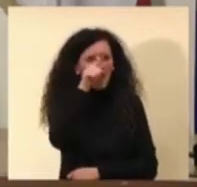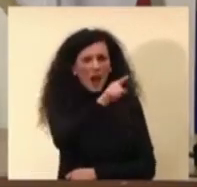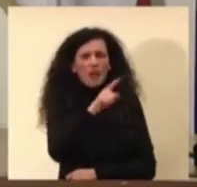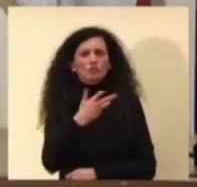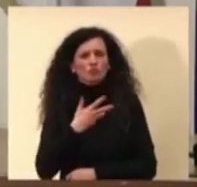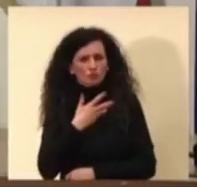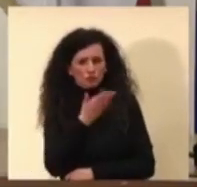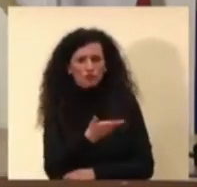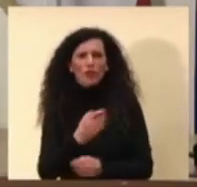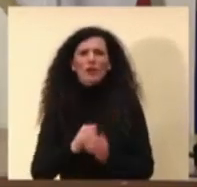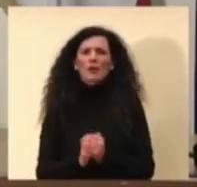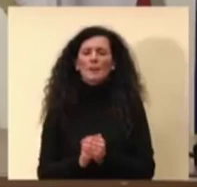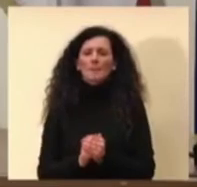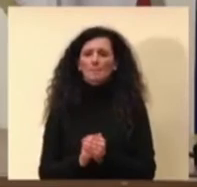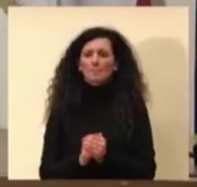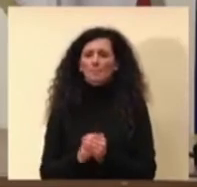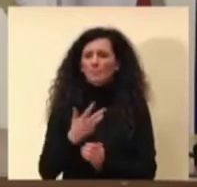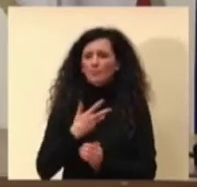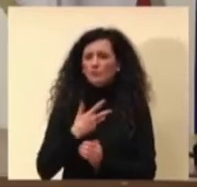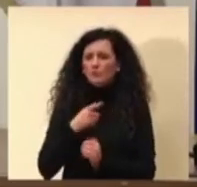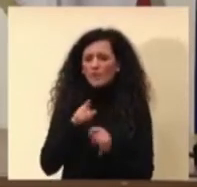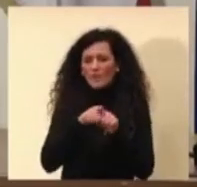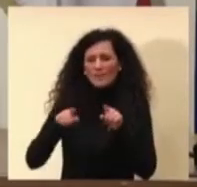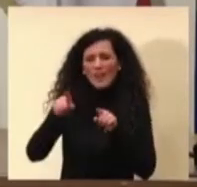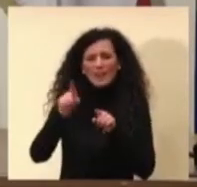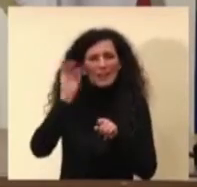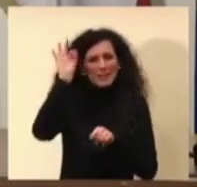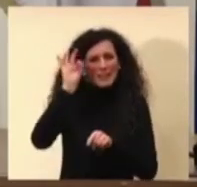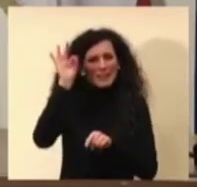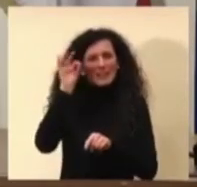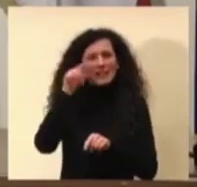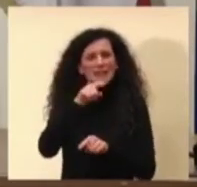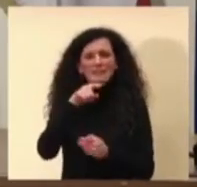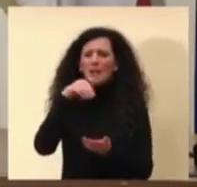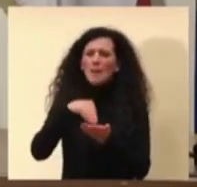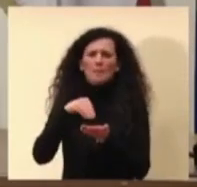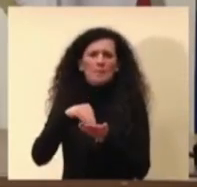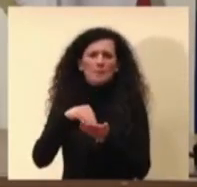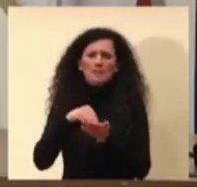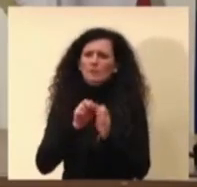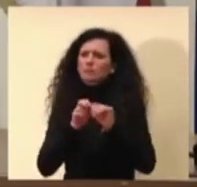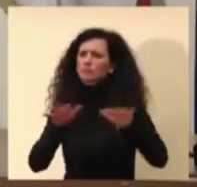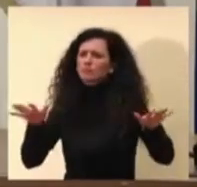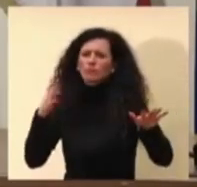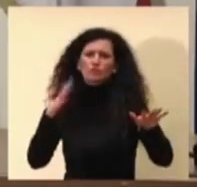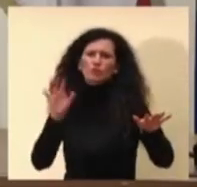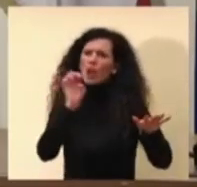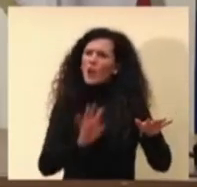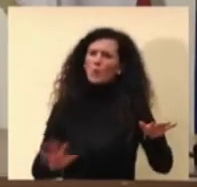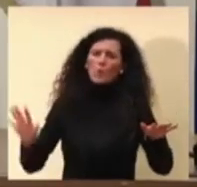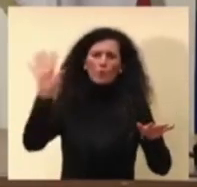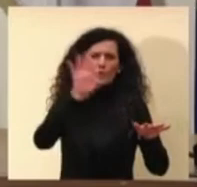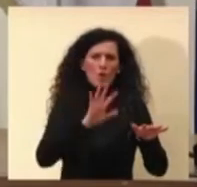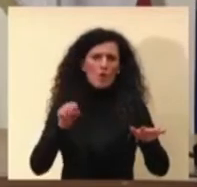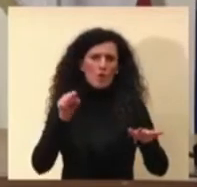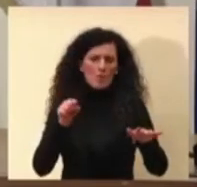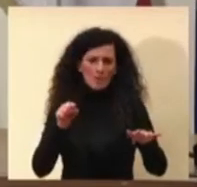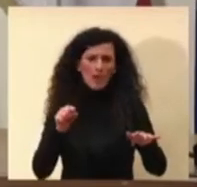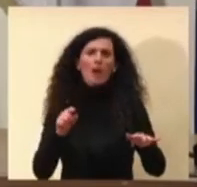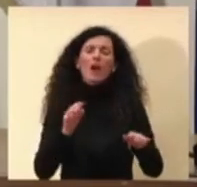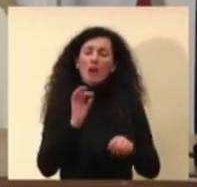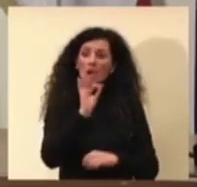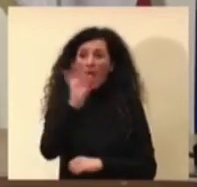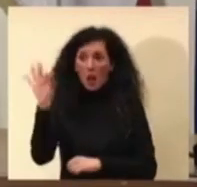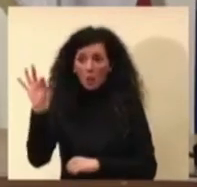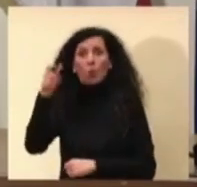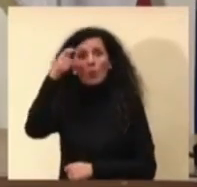sappiamo che la variante inglese è presente in tutti i paesi europei, in alcuni è molto